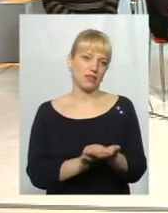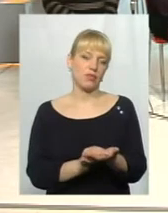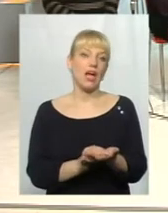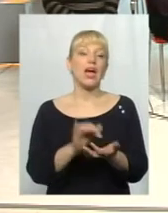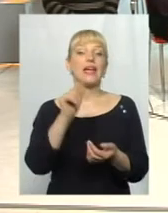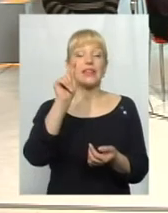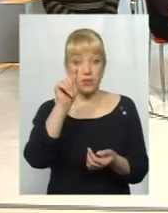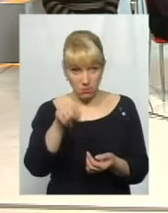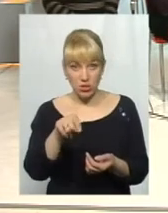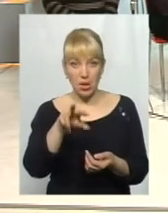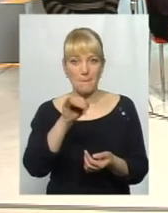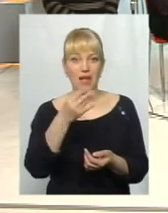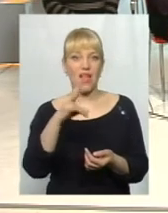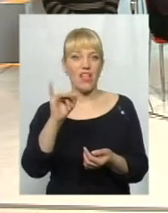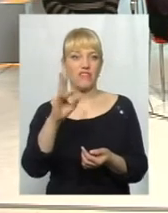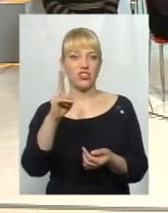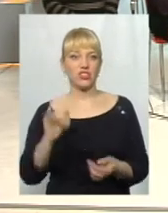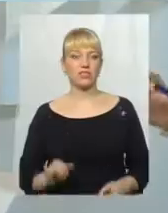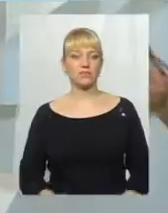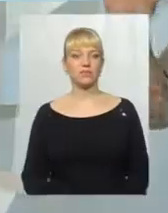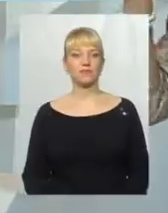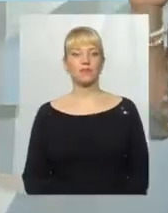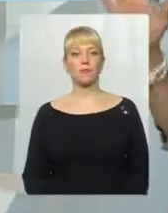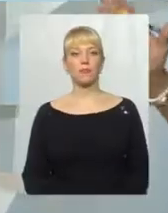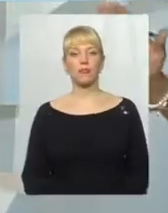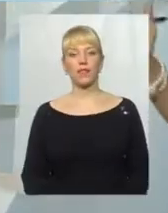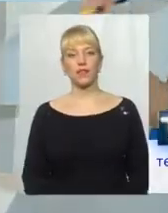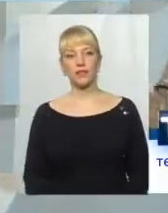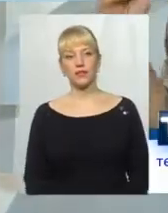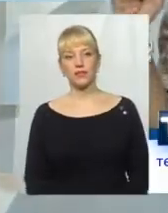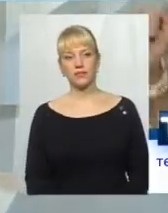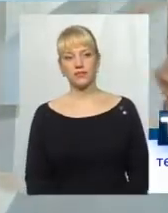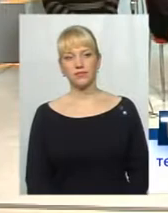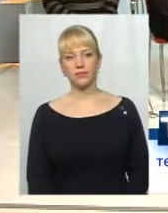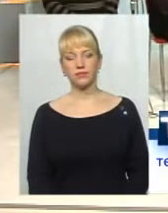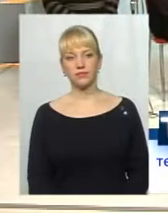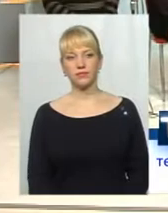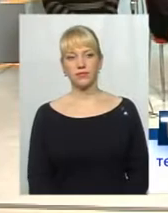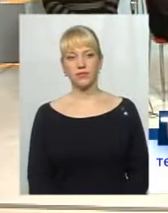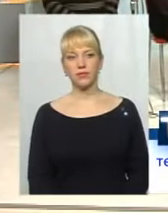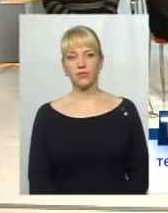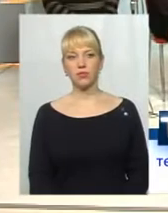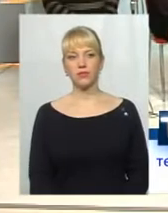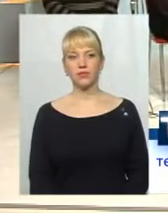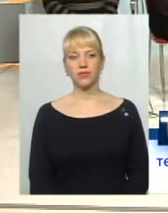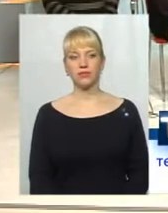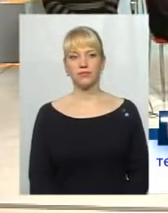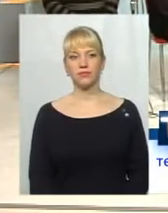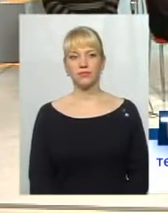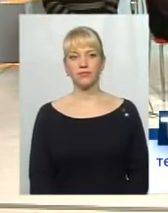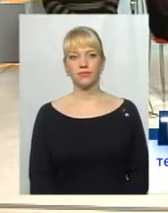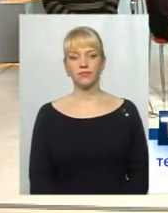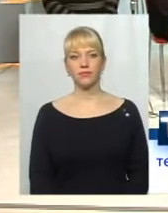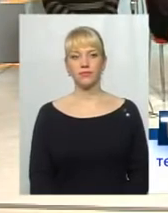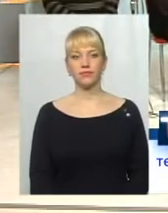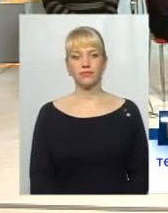майданівці. Тому що ми на майдан використовуємо. Зрозуміло, на часу не так багато. Телефонні дзміновки далі. Будь ласка. 61 90